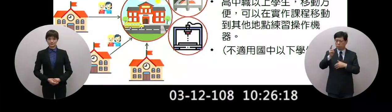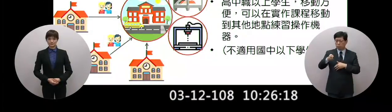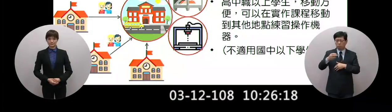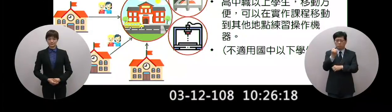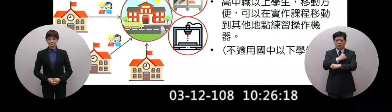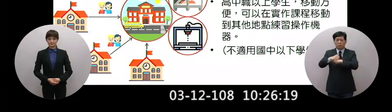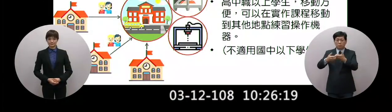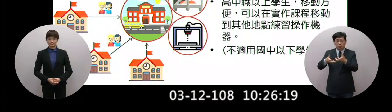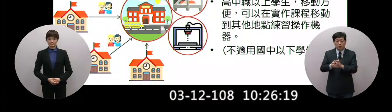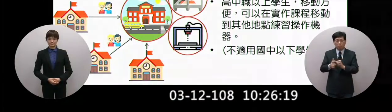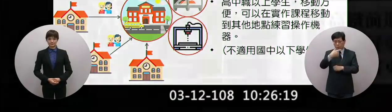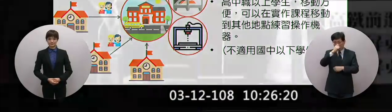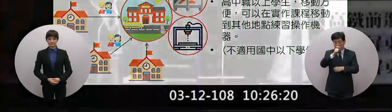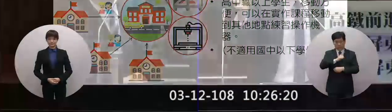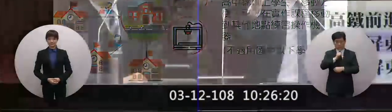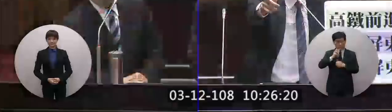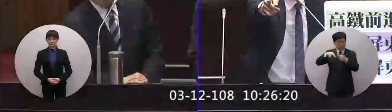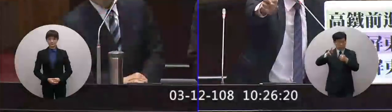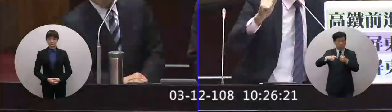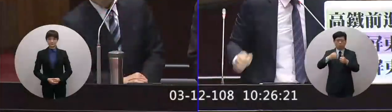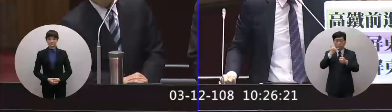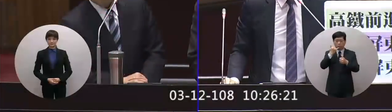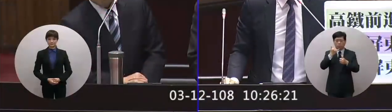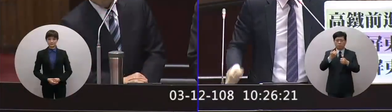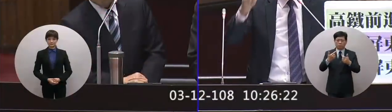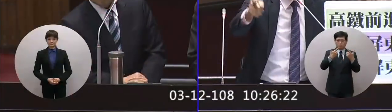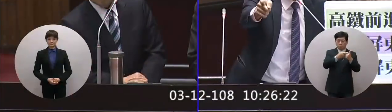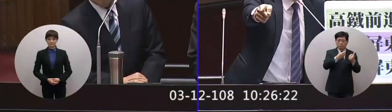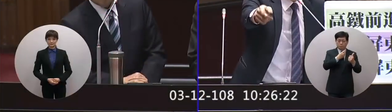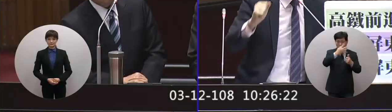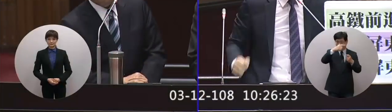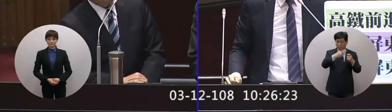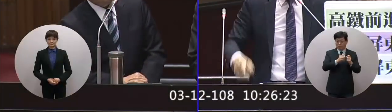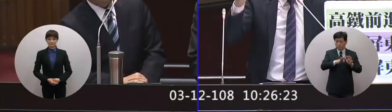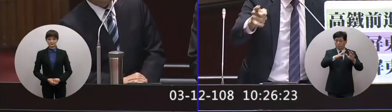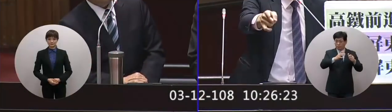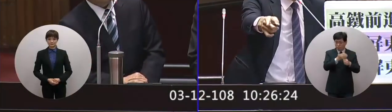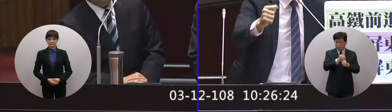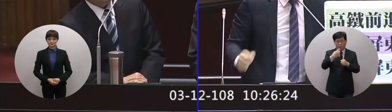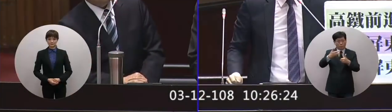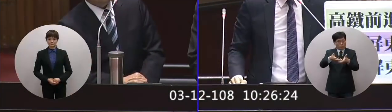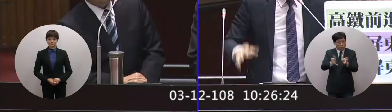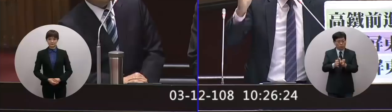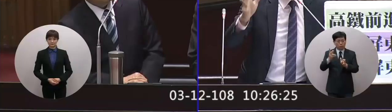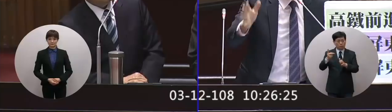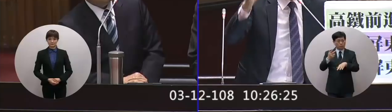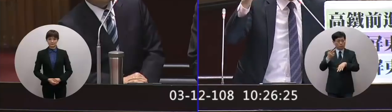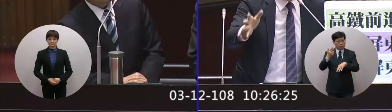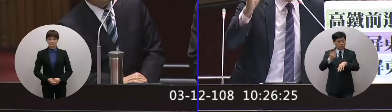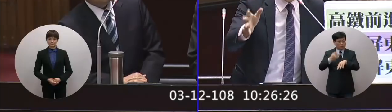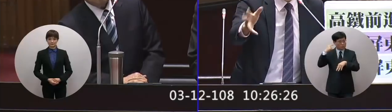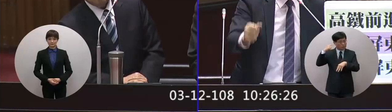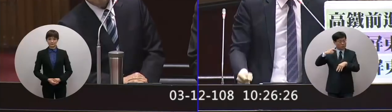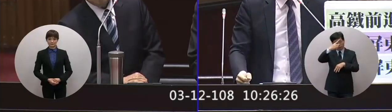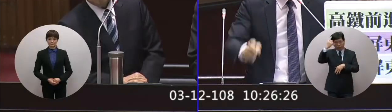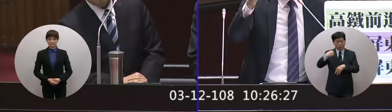勞動部勞發署最好他的職訊可以併到我們的清發署併到我們的教育部併到我們的計職師讓這些